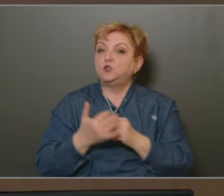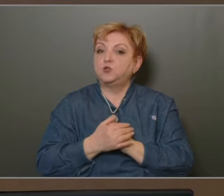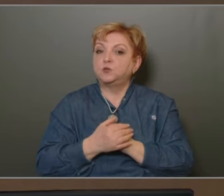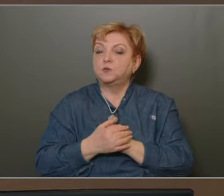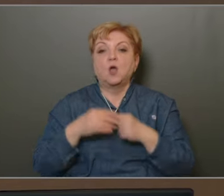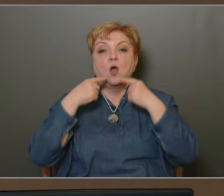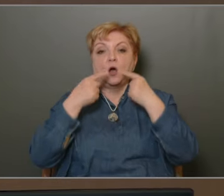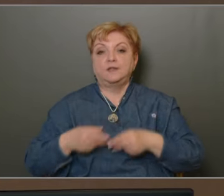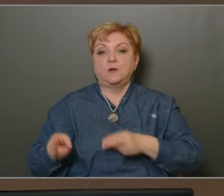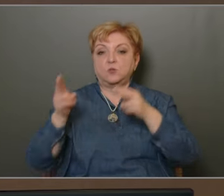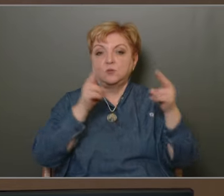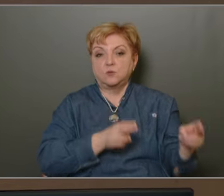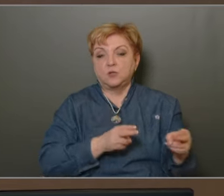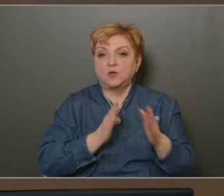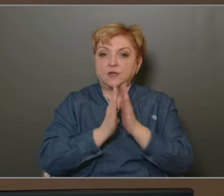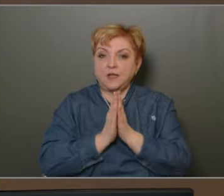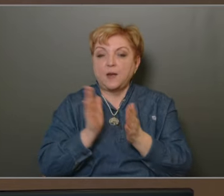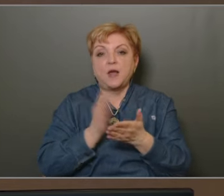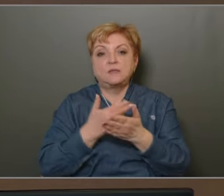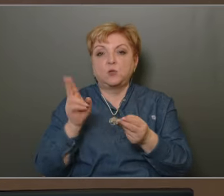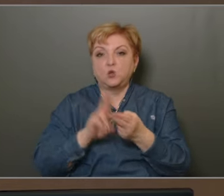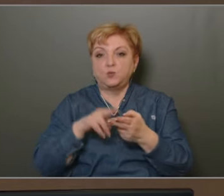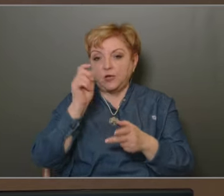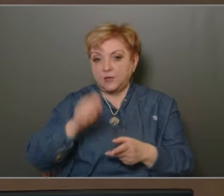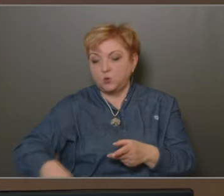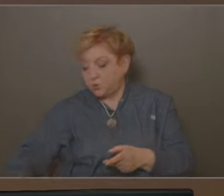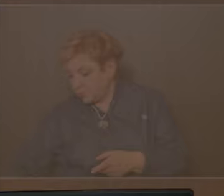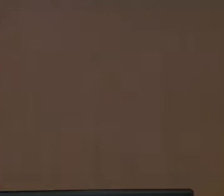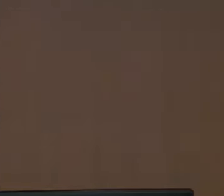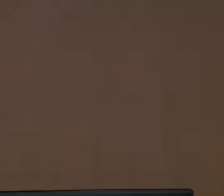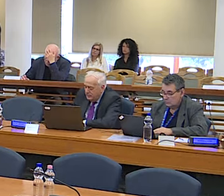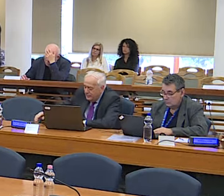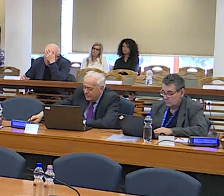A határozathozatára kerül sor kérem egyszerű többséggel döntsünk.